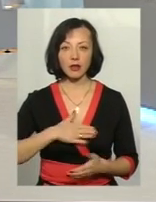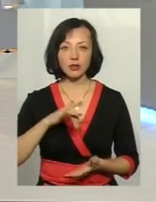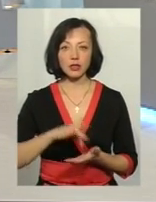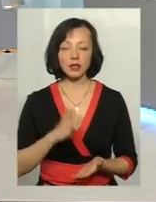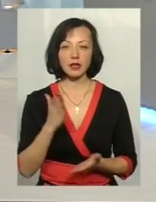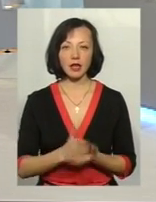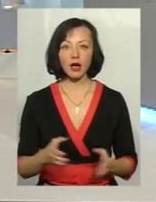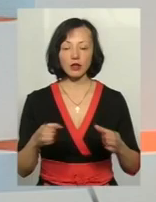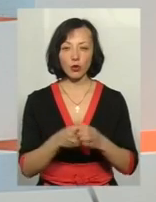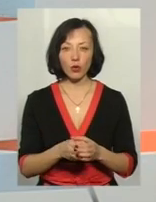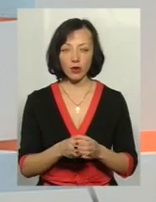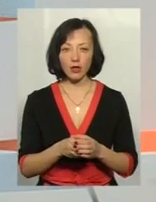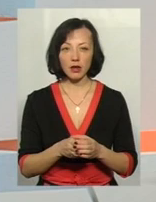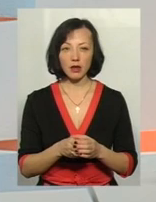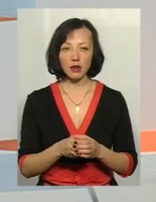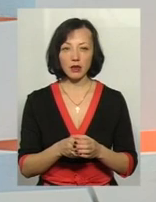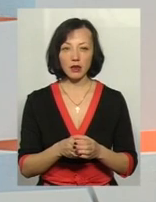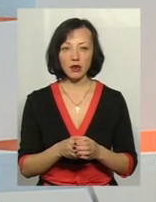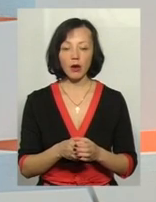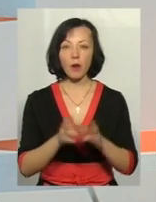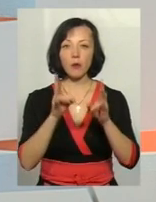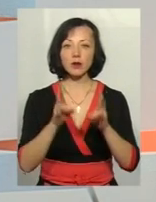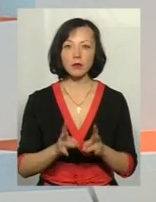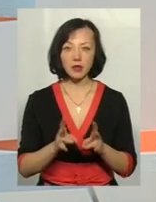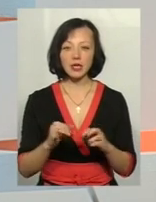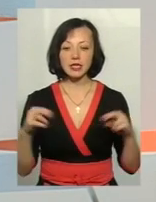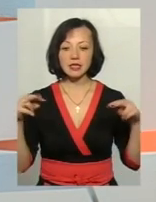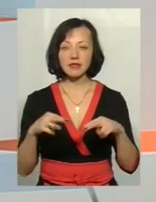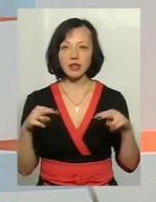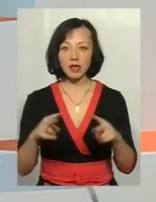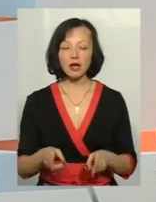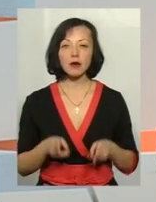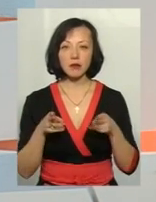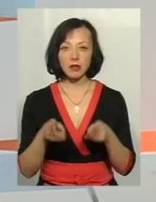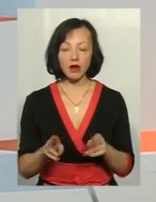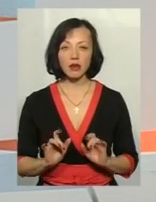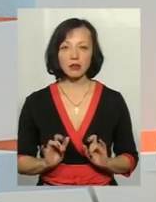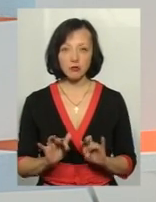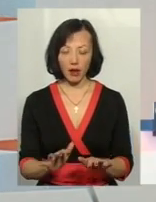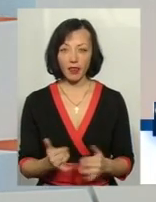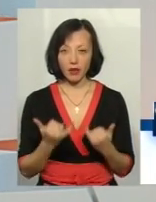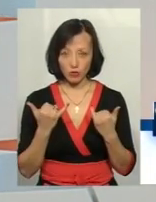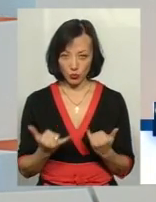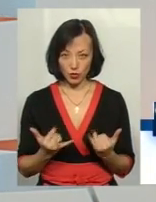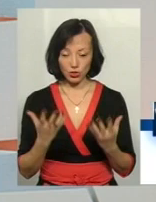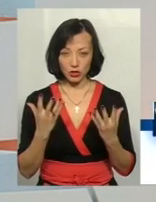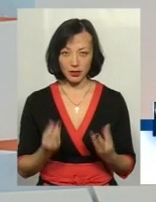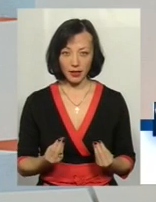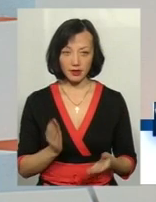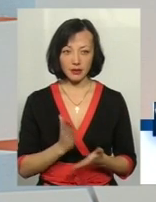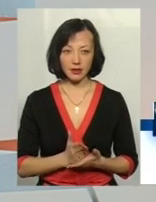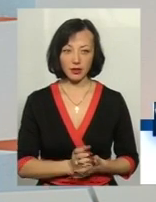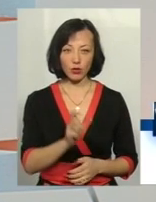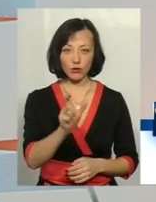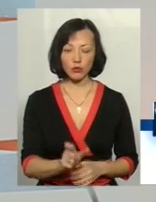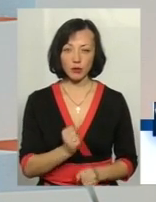також така категорія осіб, як потерпілі і свідків кримінальних провадження. Тобто на сьогоднішній день є особа,